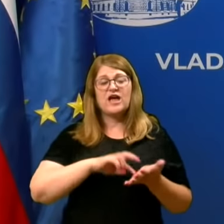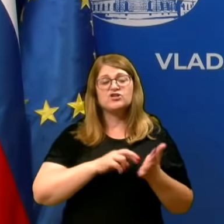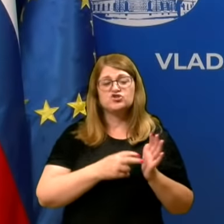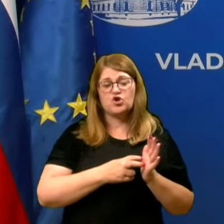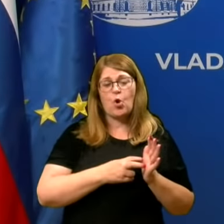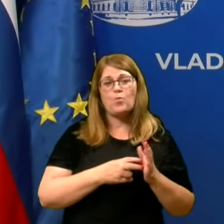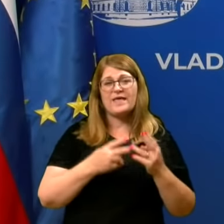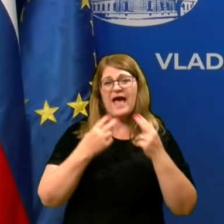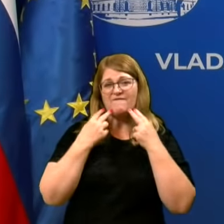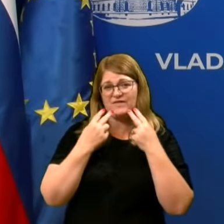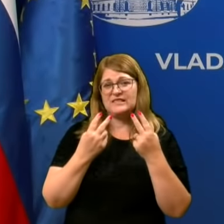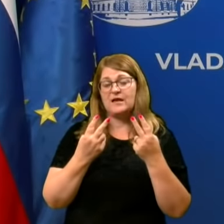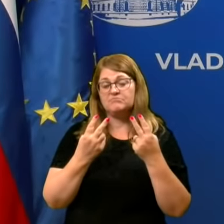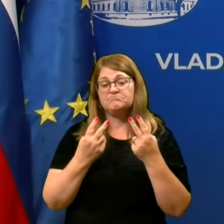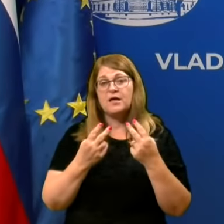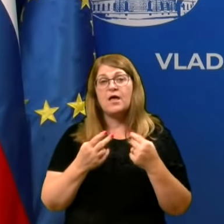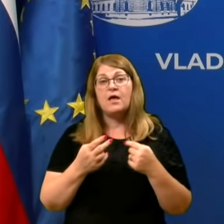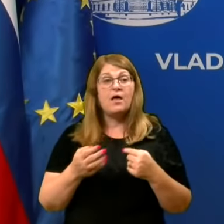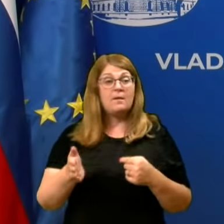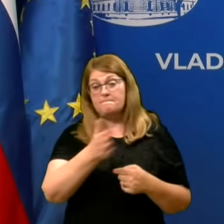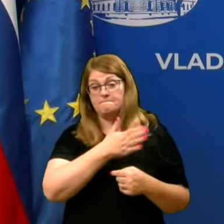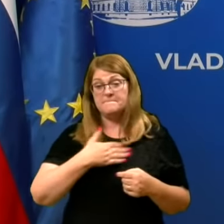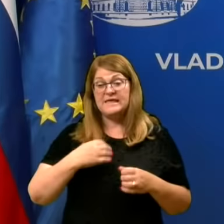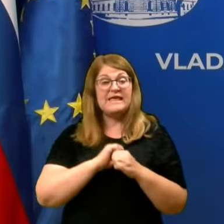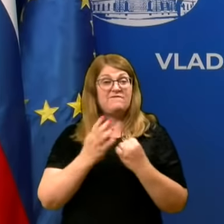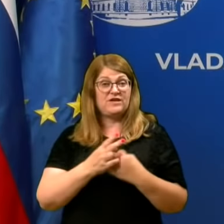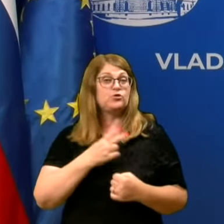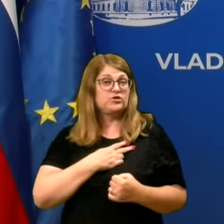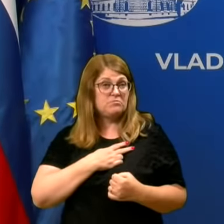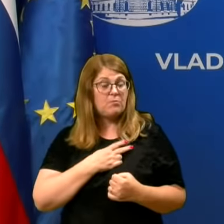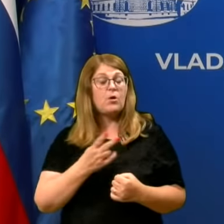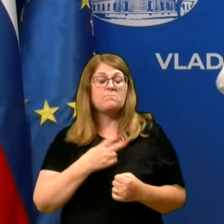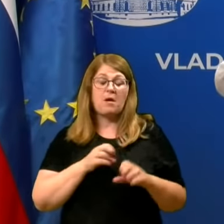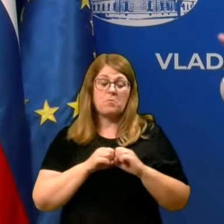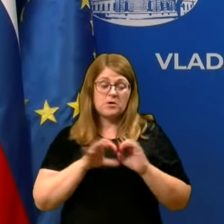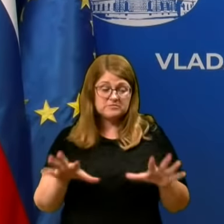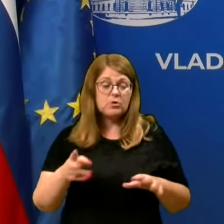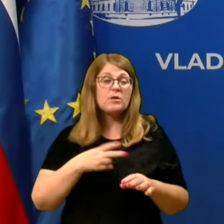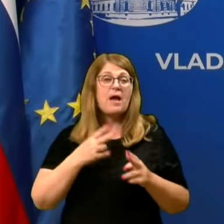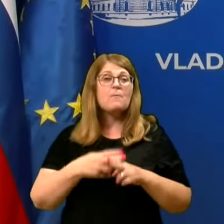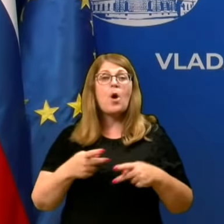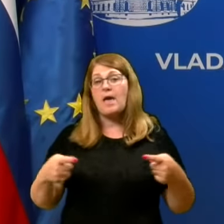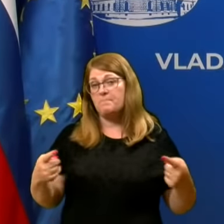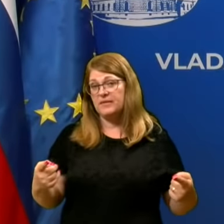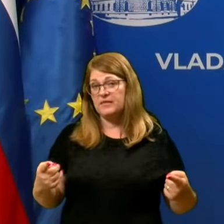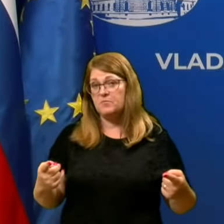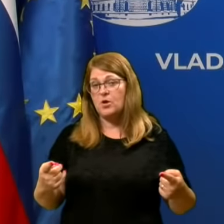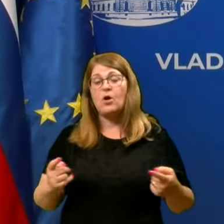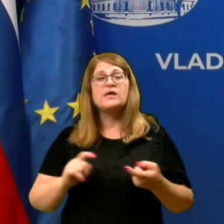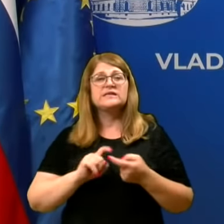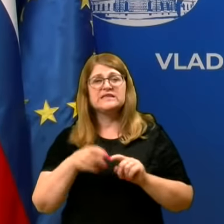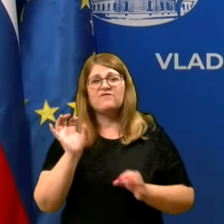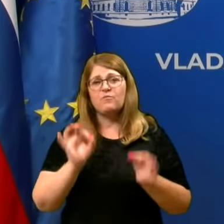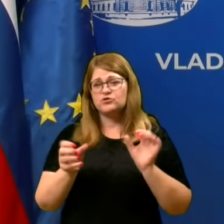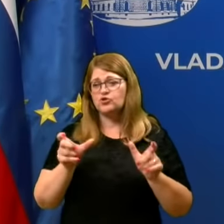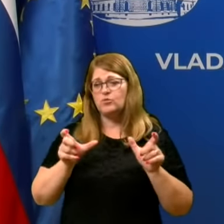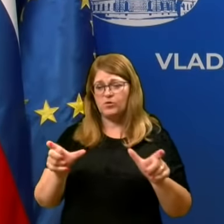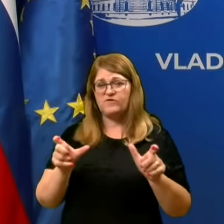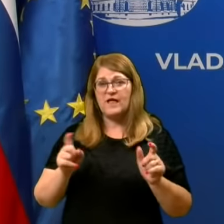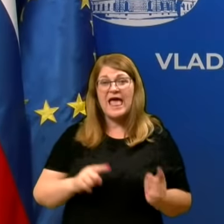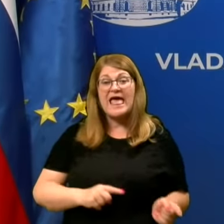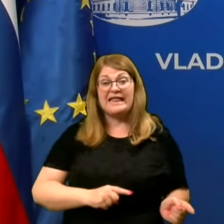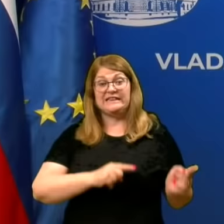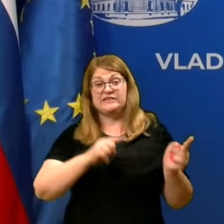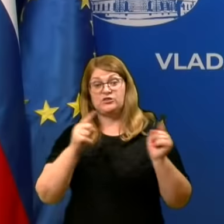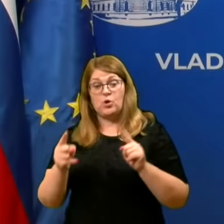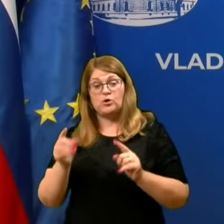stroka, mislim, mi virus imamo, z njim se imamo izbruh, imamo epidemijo, zadevo skušamo obvladovat. Dokler jo